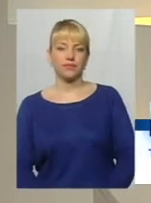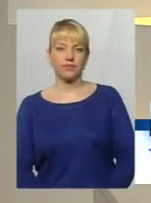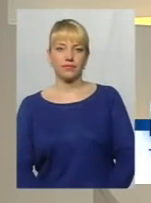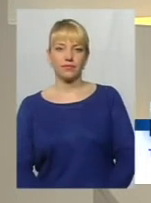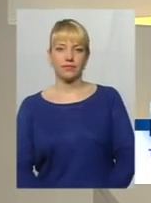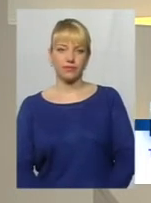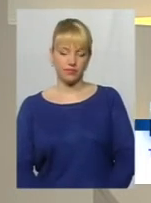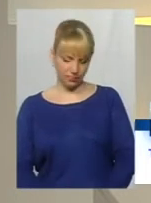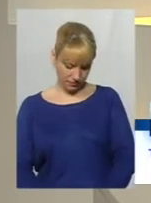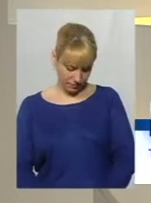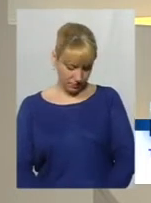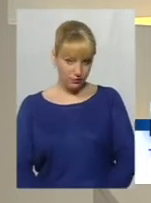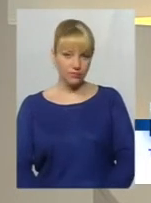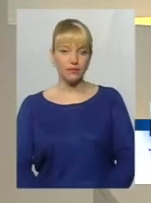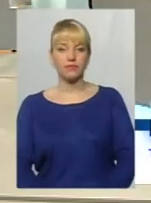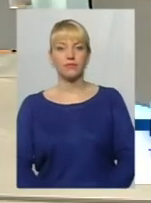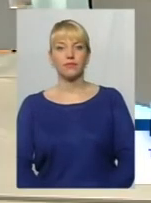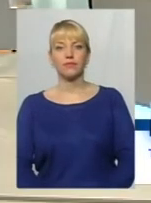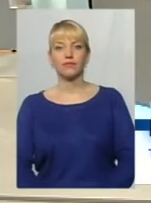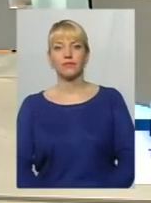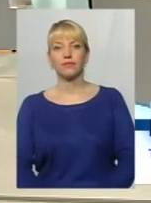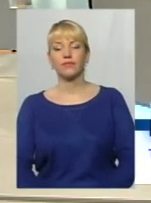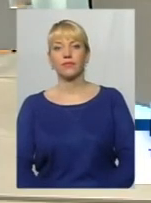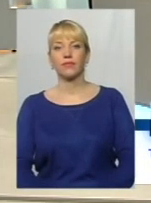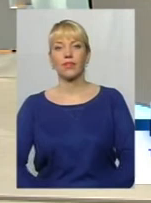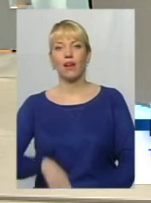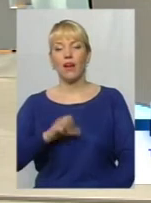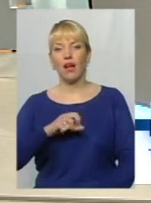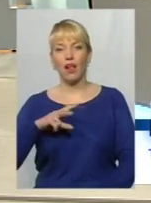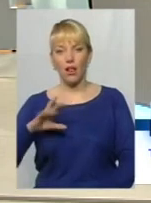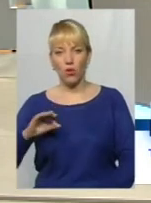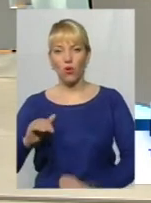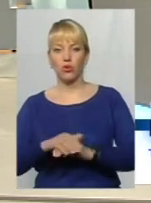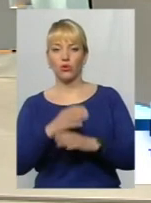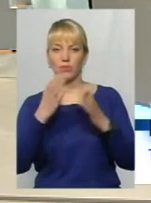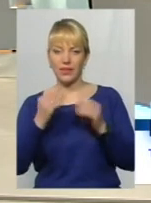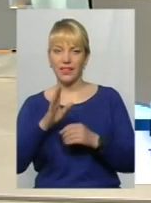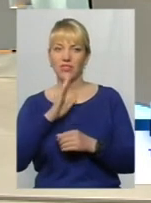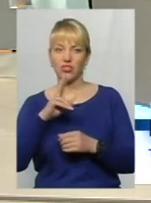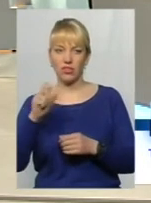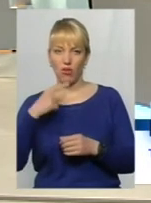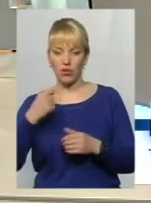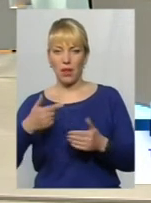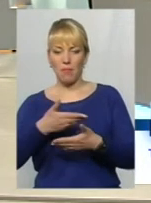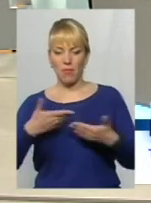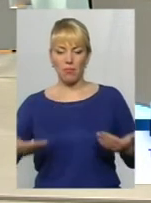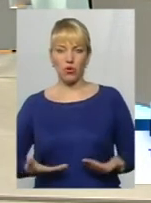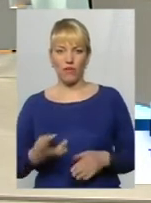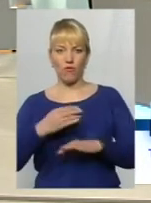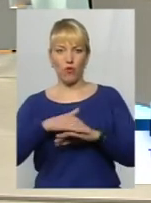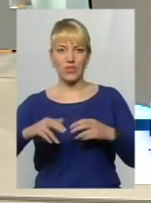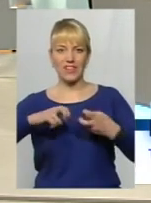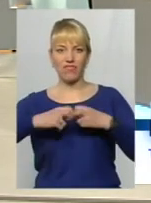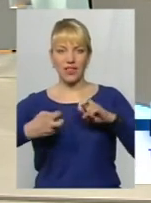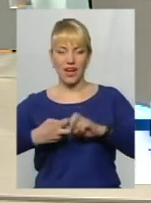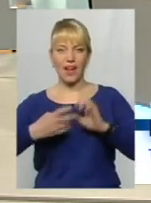нашого телеглядача. Алло, доброго дня. Доброго дня. Як вас звати? Ми проживаємо на вулиці Франка,